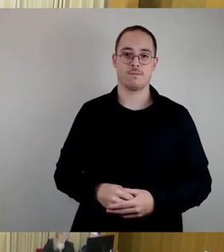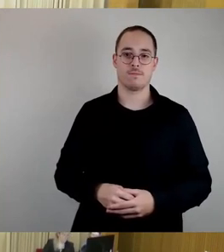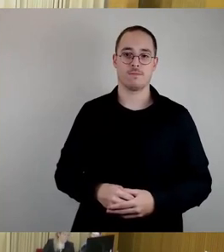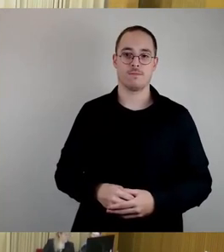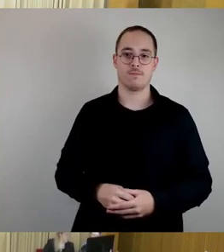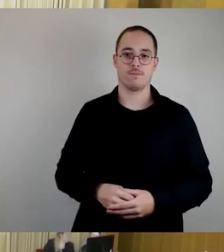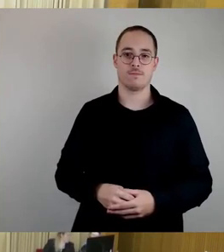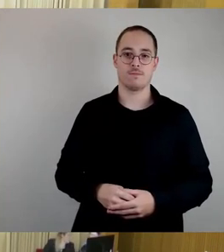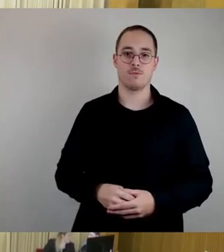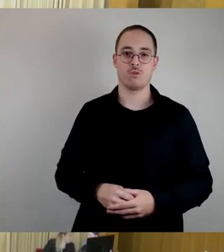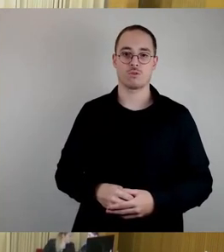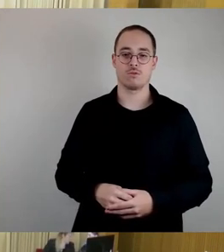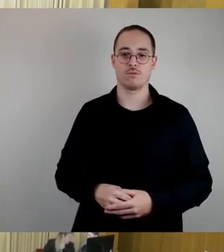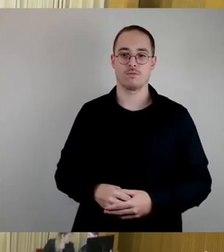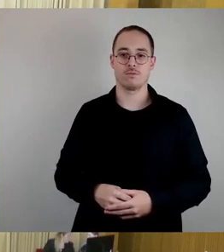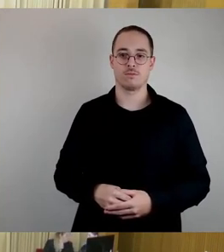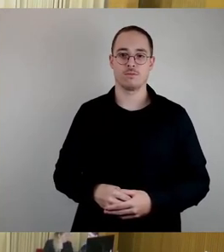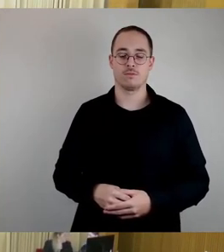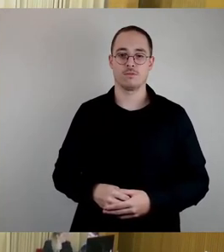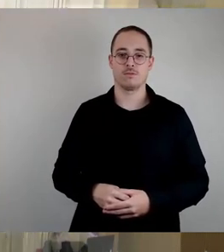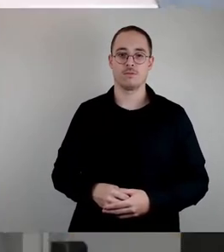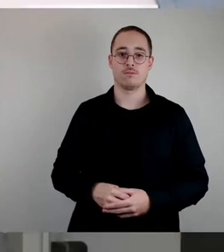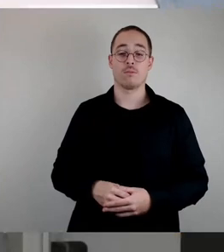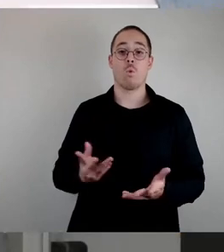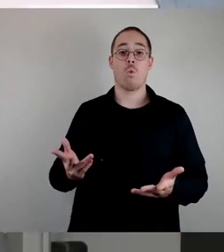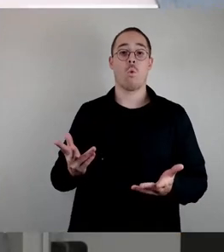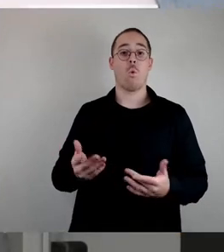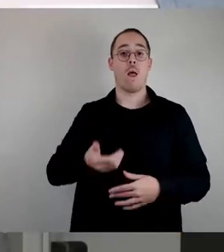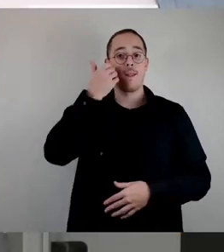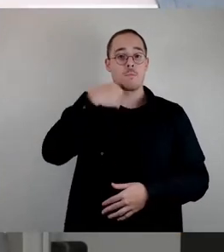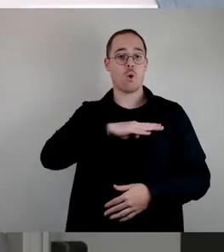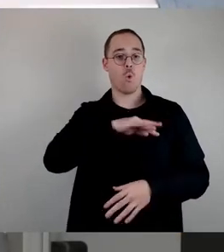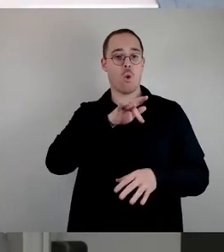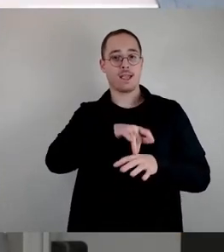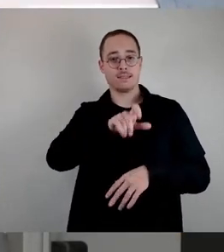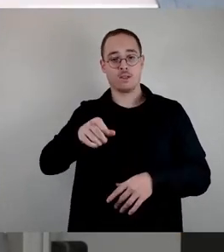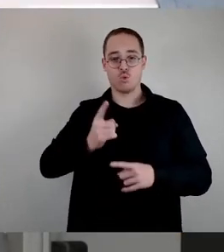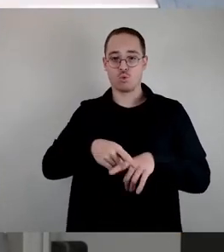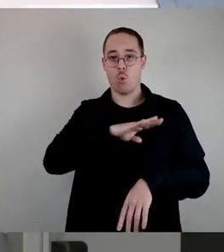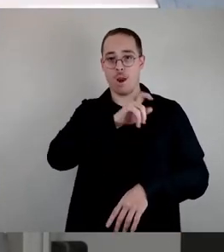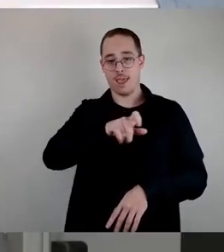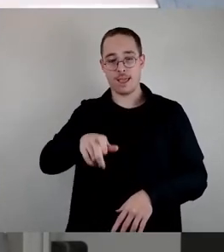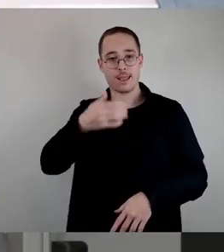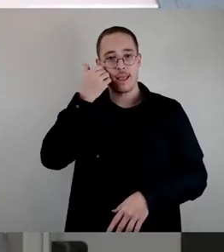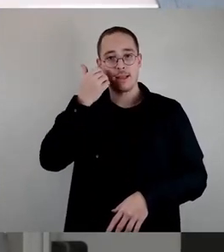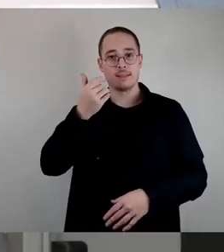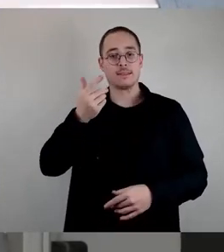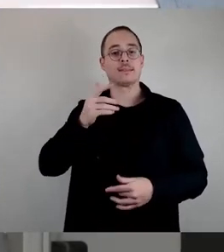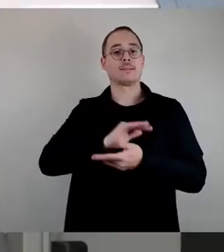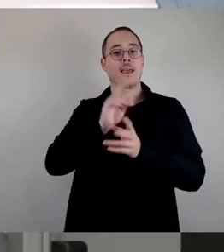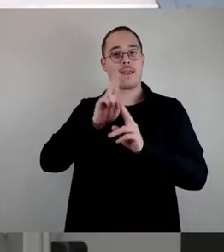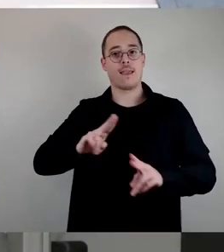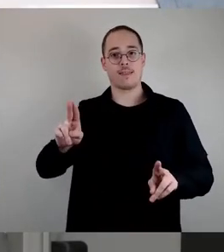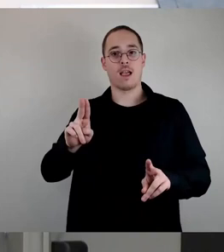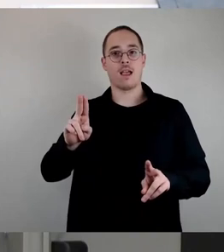So, sehr geehrter Oberbürgermeister, liebe Kolleginnen und Kollegen, nachdem ich gestern schon den Schulnetzplan als Beschluss retten durfte, dann